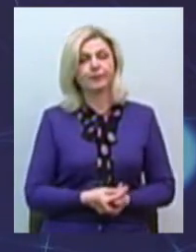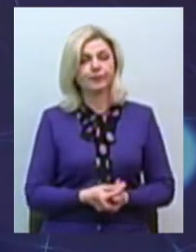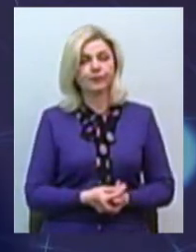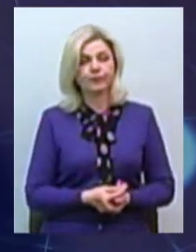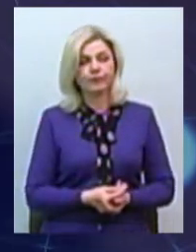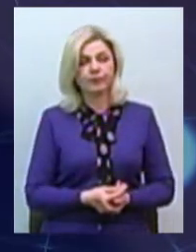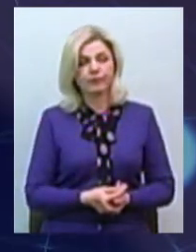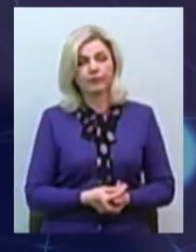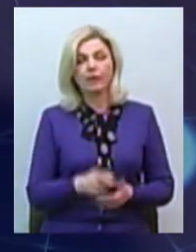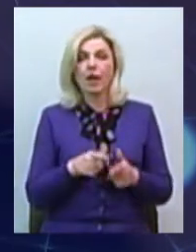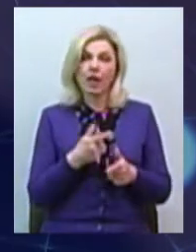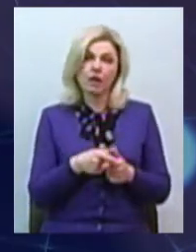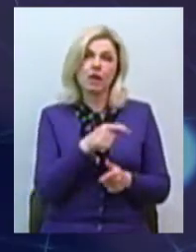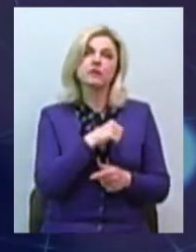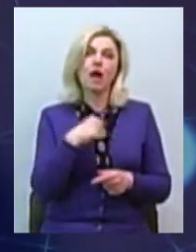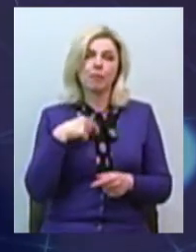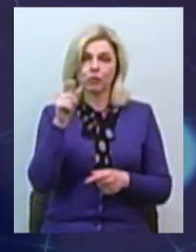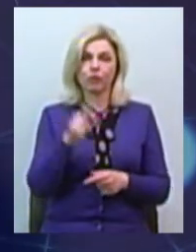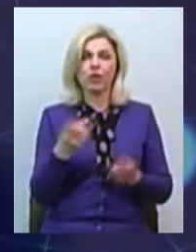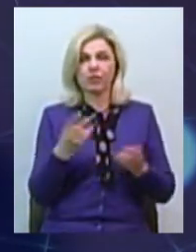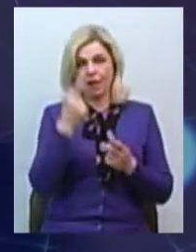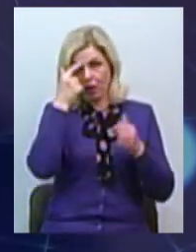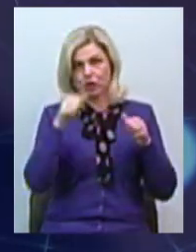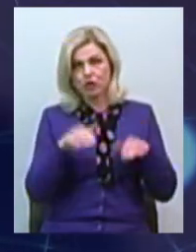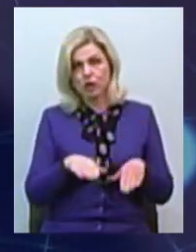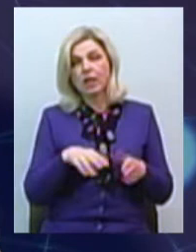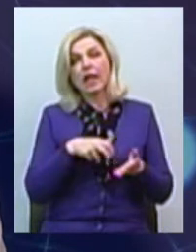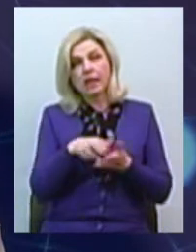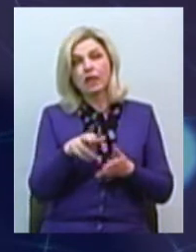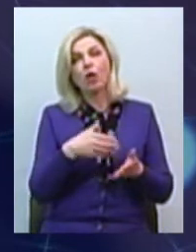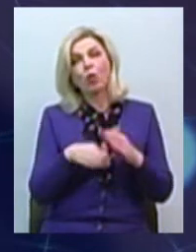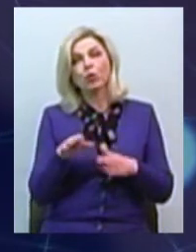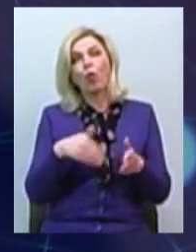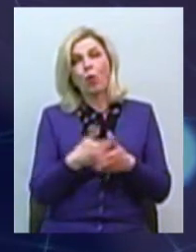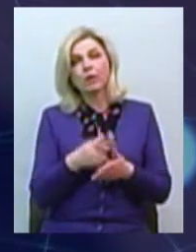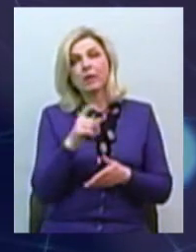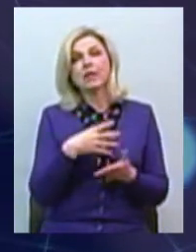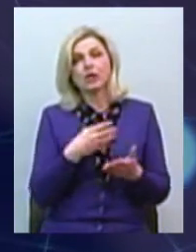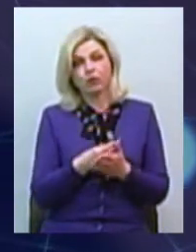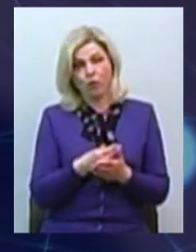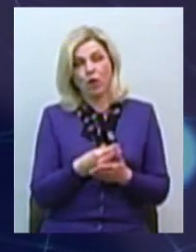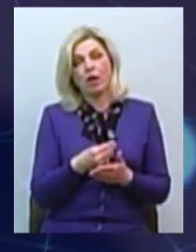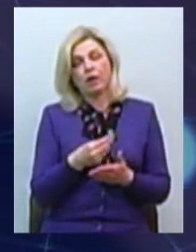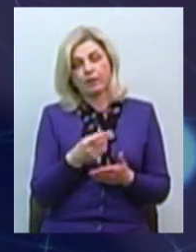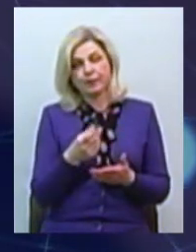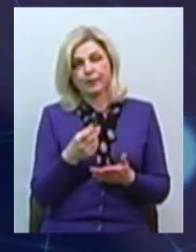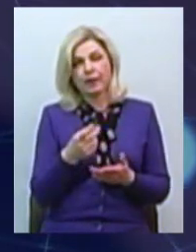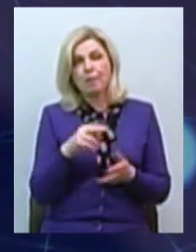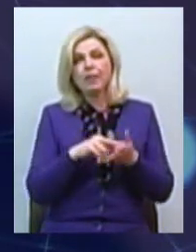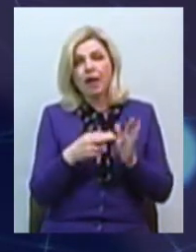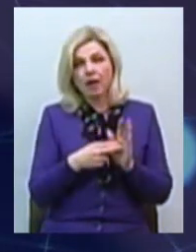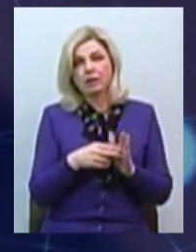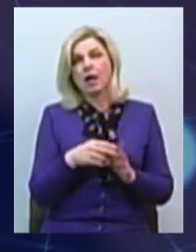так. Чи йти у відпустку неоплачувано. Багато людей дійсно свою відпустку не вичерпували і вони мають право піти у